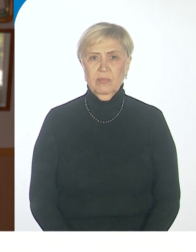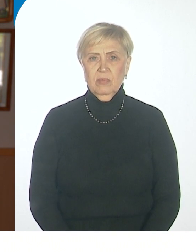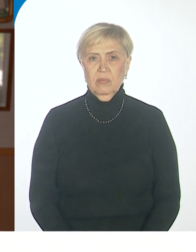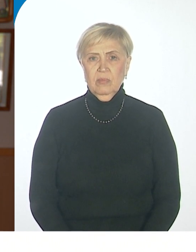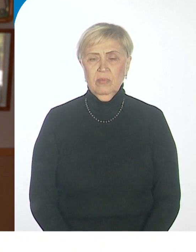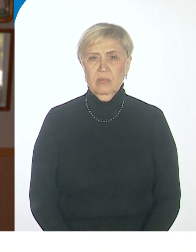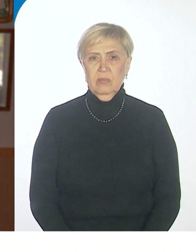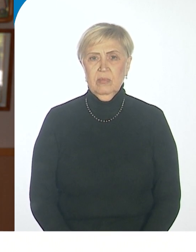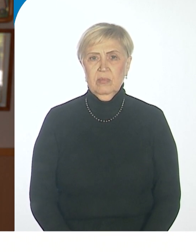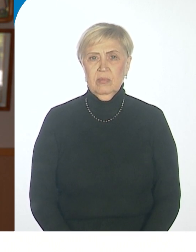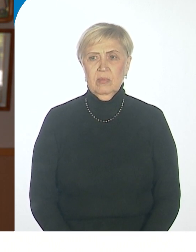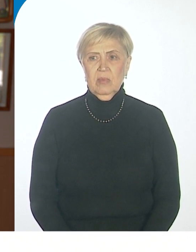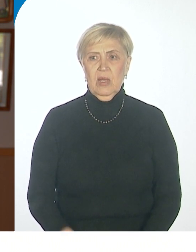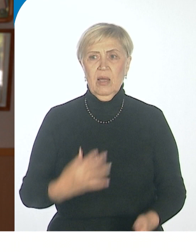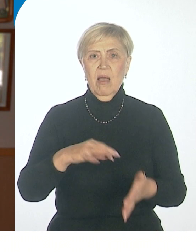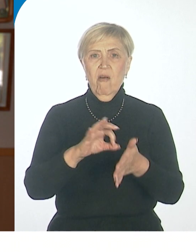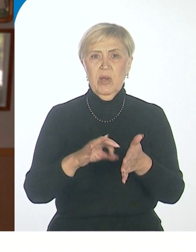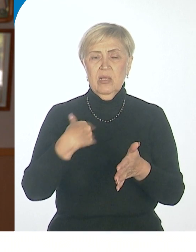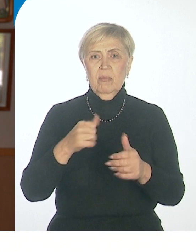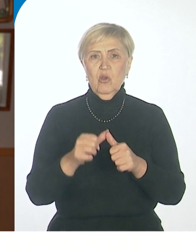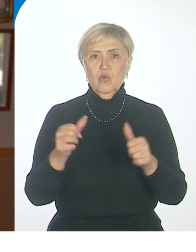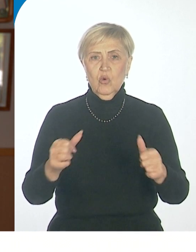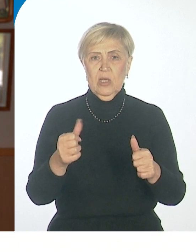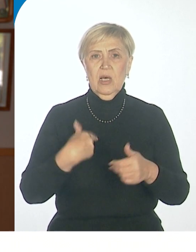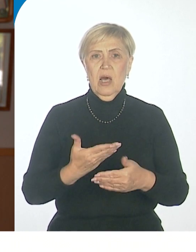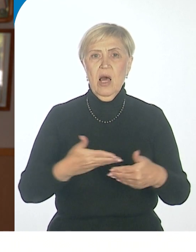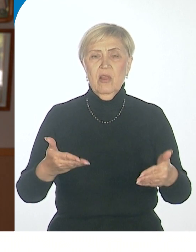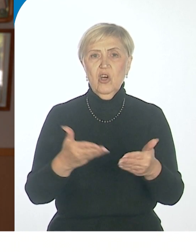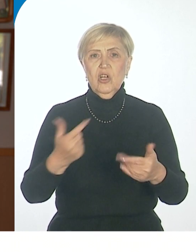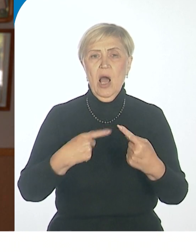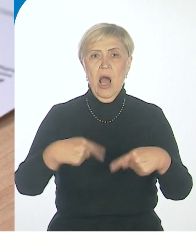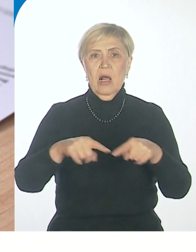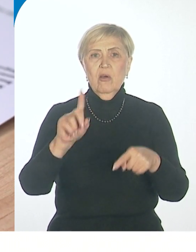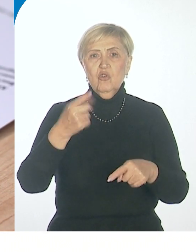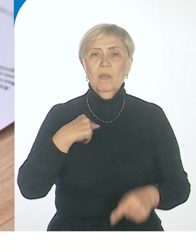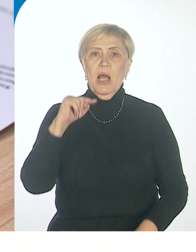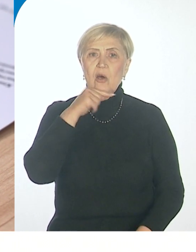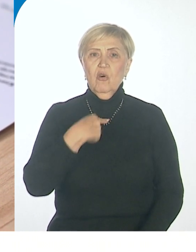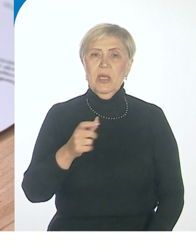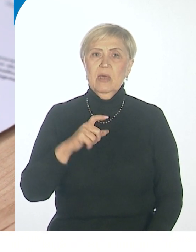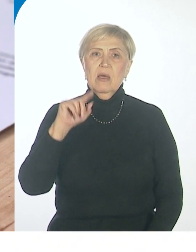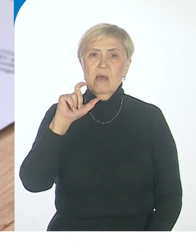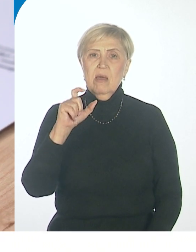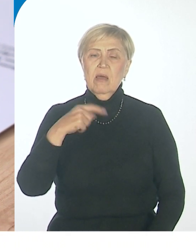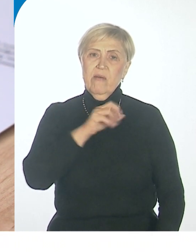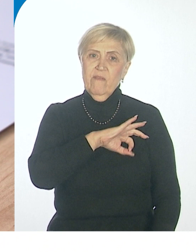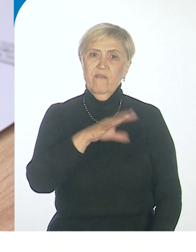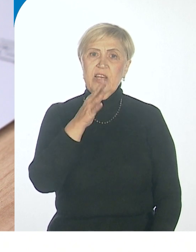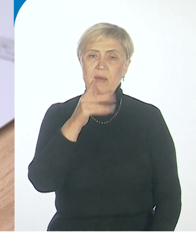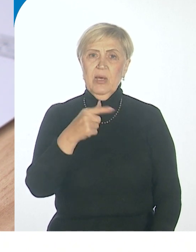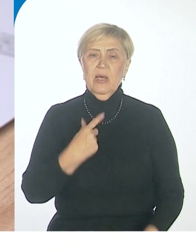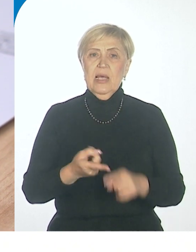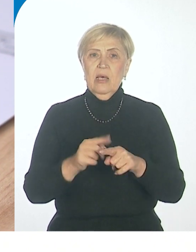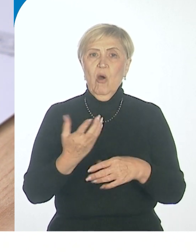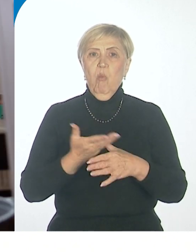в принципе, создана наша организация, чтобы помогать, экономить время. За юридическими консультациями и помощью